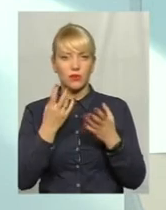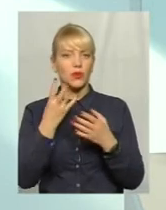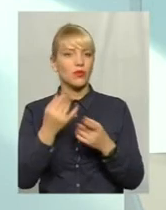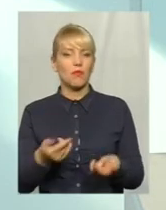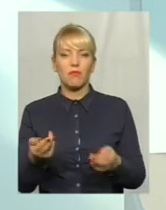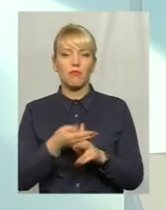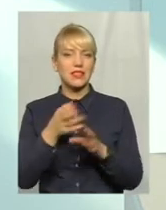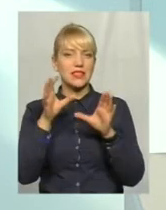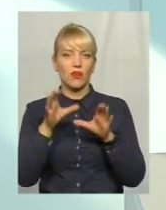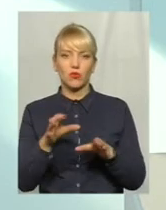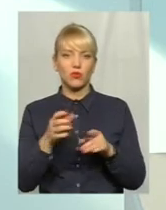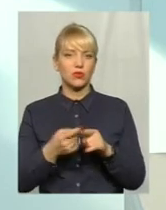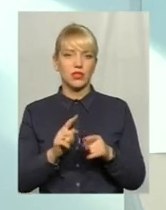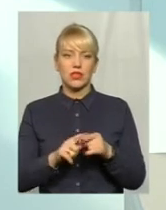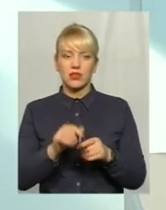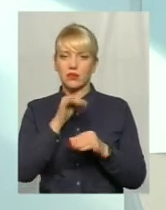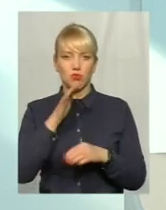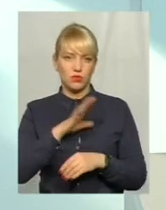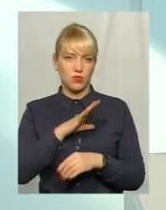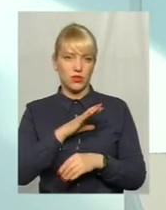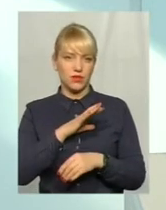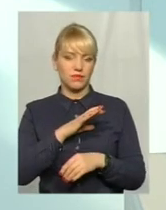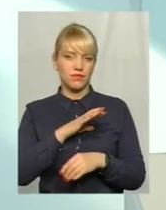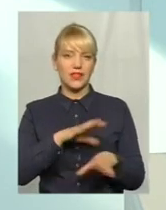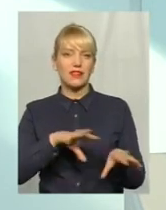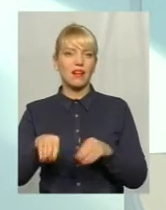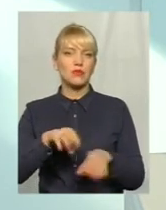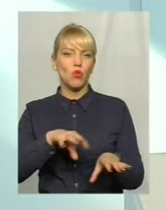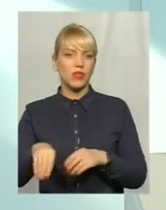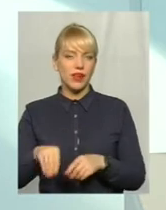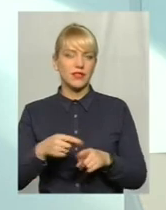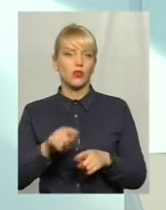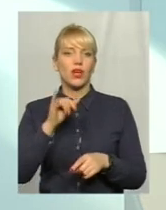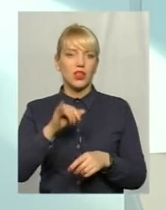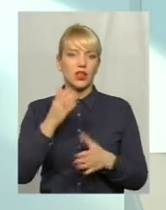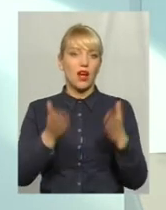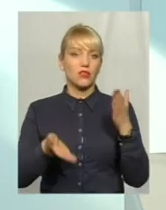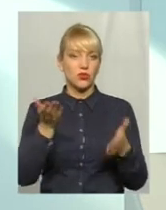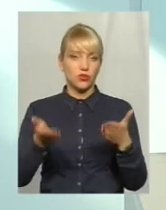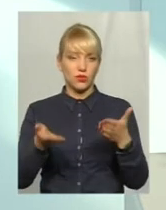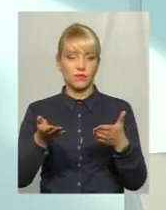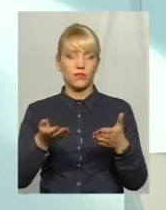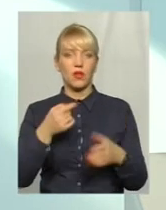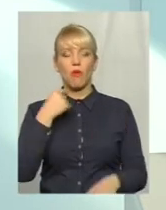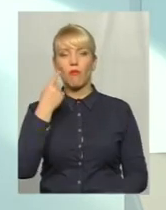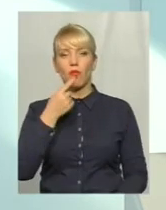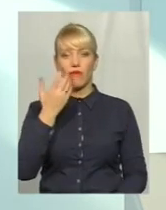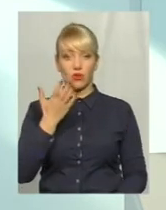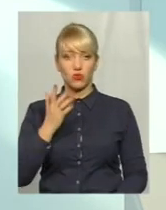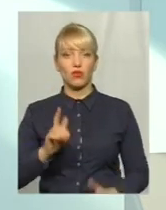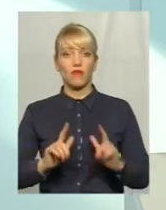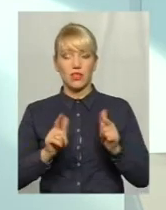законодавства трансплантація розвиватись не може. Це по-перше. По-друге, все-таки, якщо мова ввести про